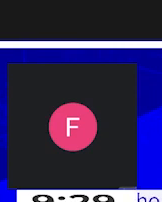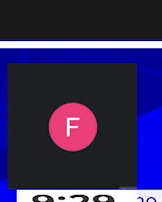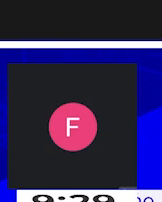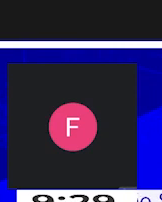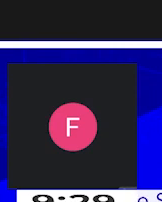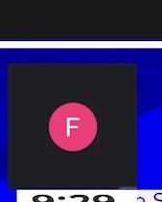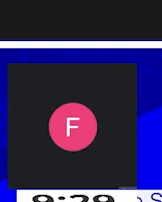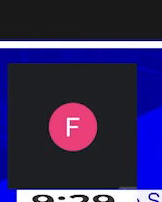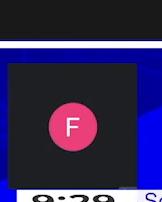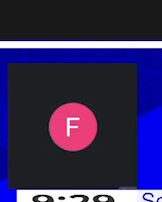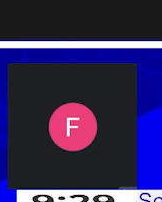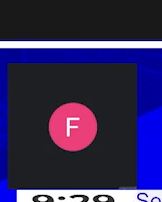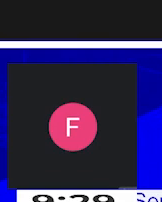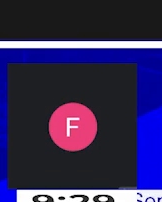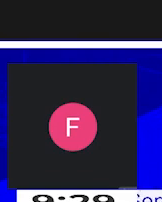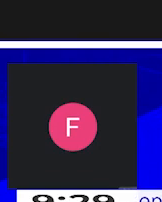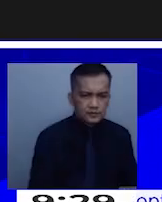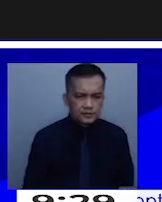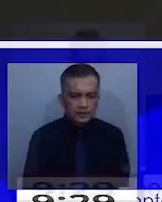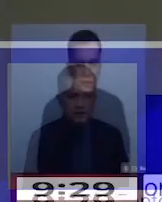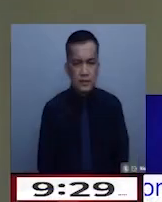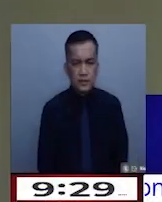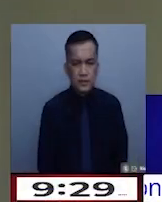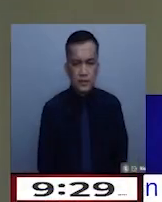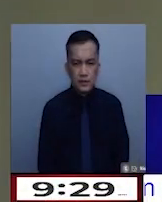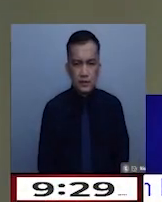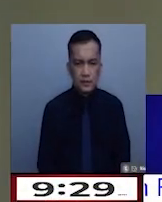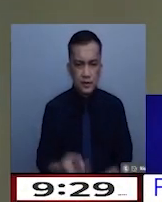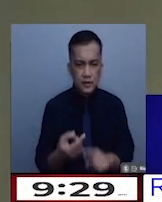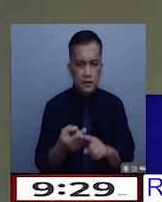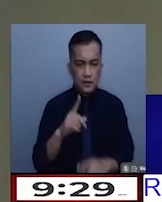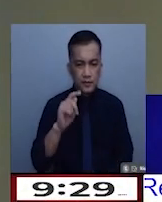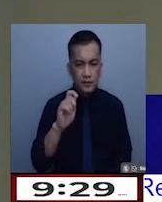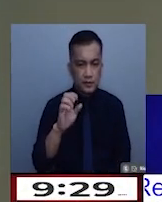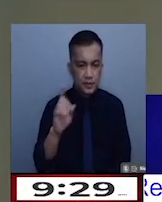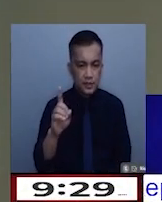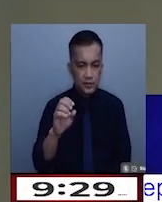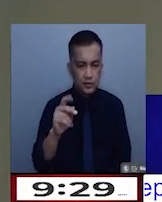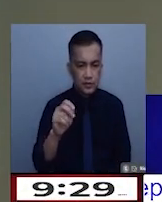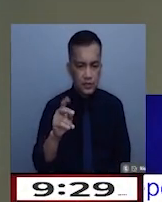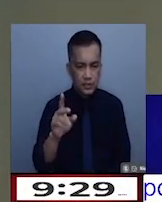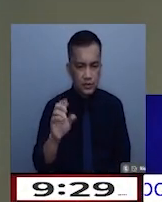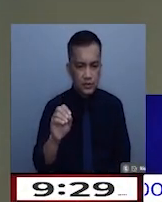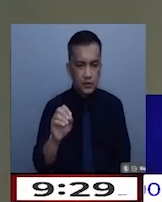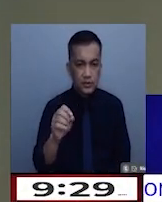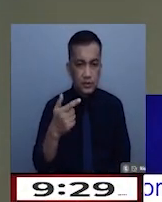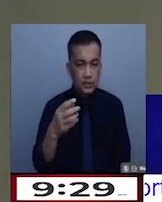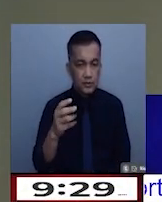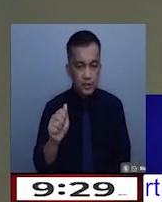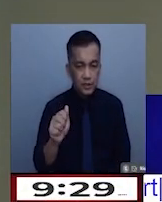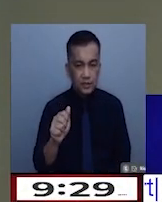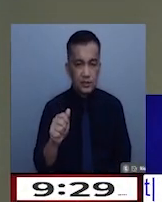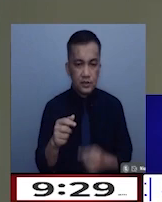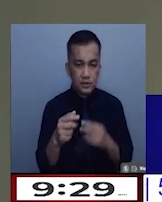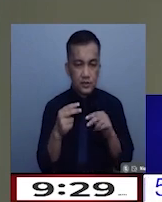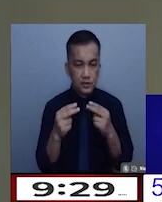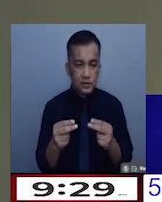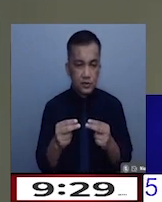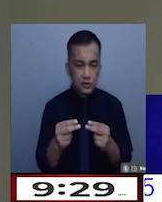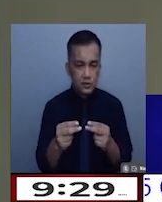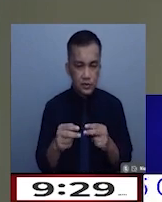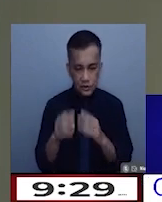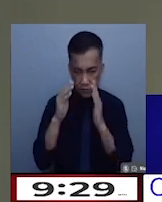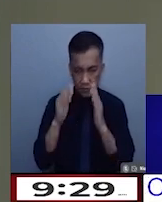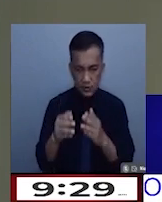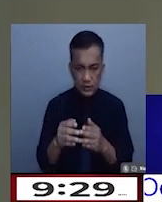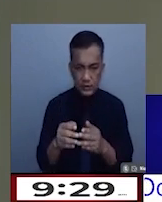Sir, from Sir Ted Cordero of GMA News Online, Can you categorically say, sir, that the price caps didn't